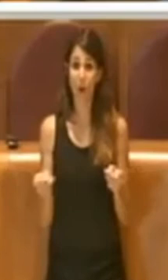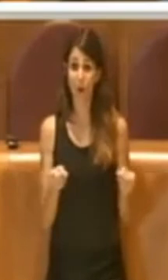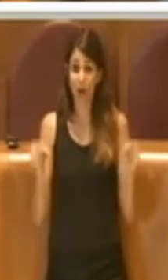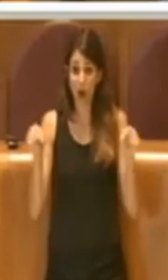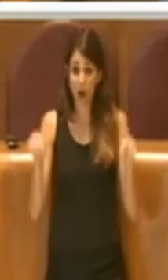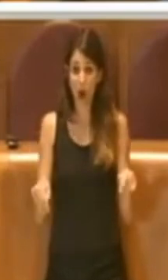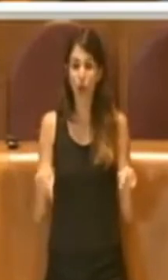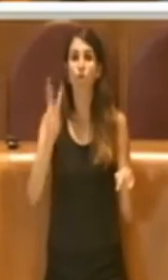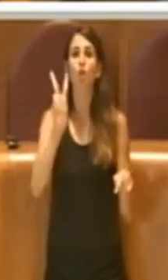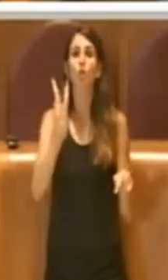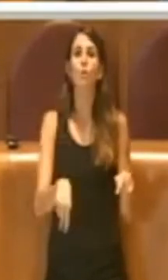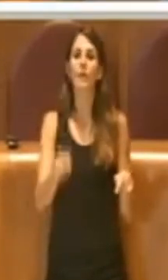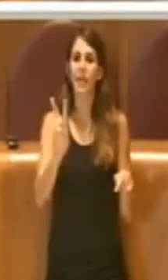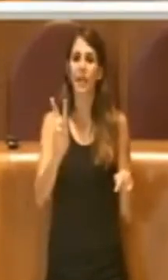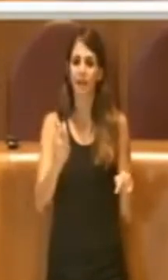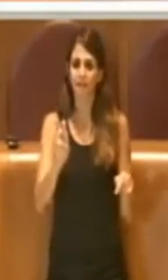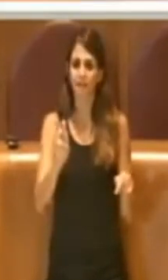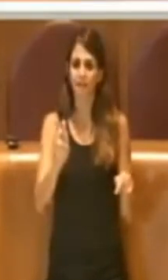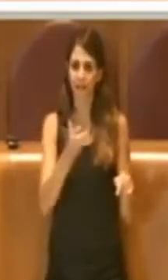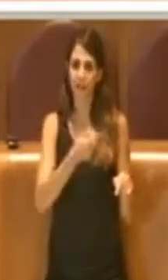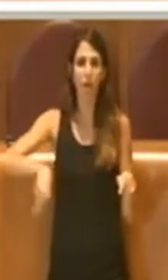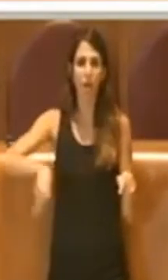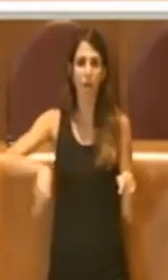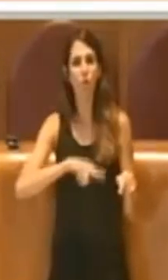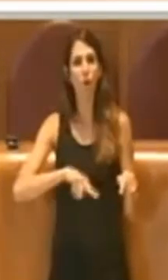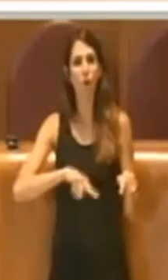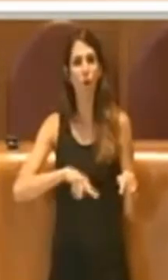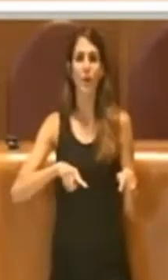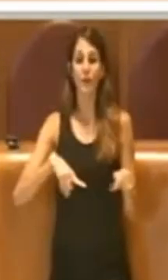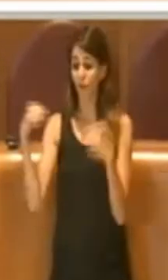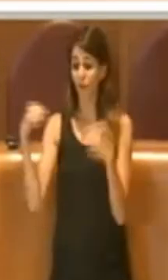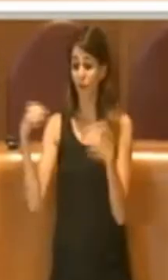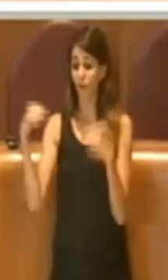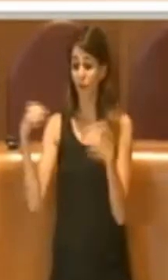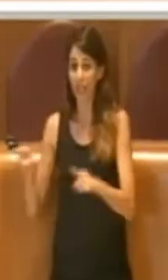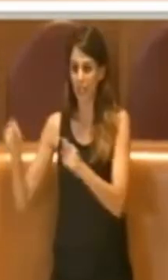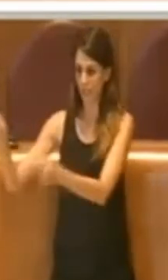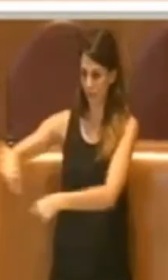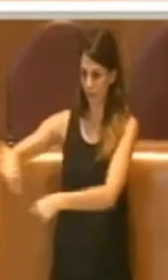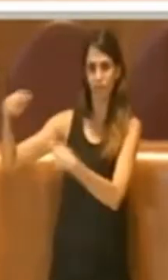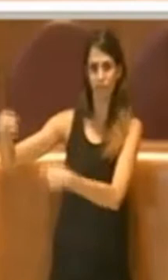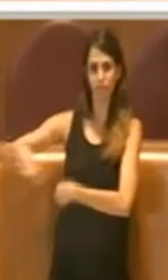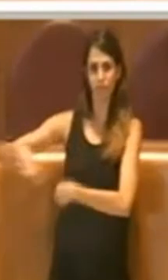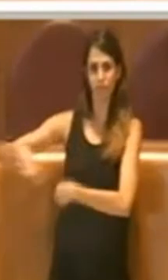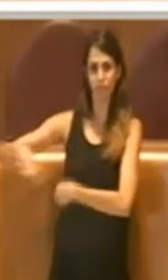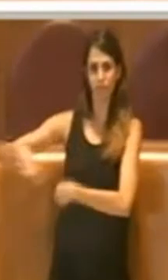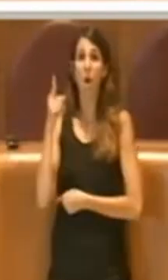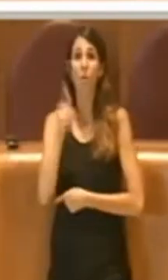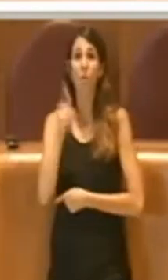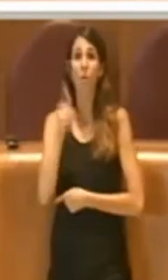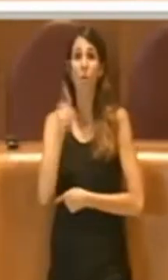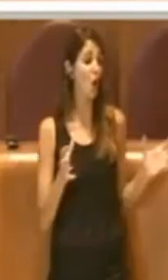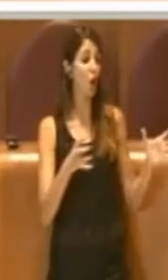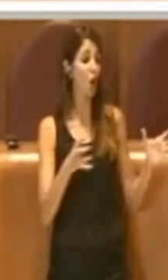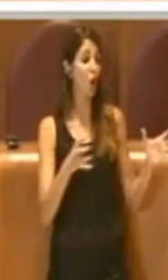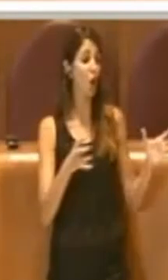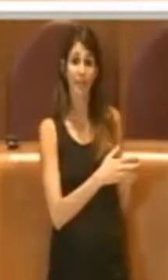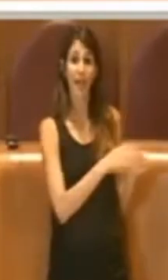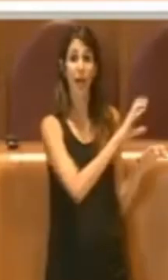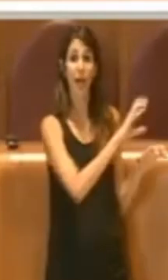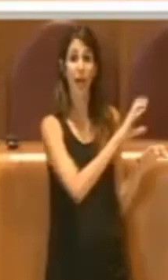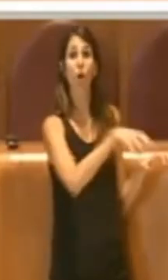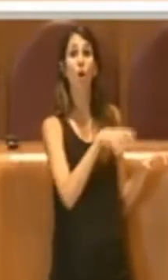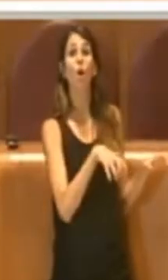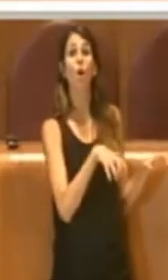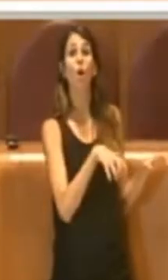chiedere, ovviamente sollecitati dai cittadini e dal Comitato di quartiere, la indizione